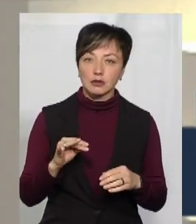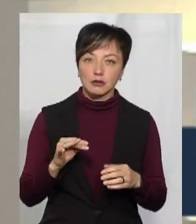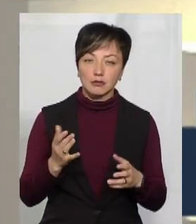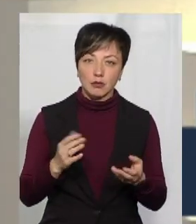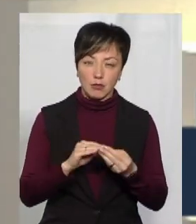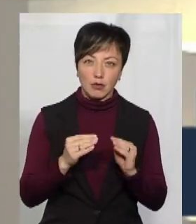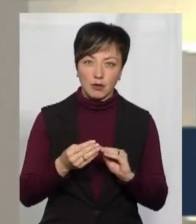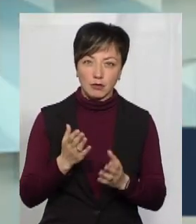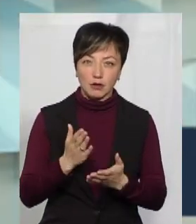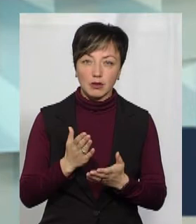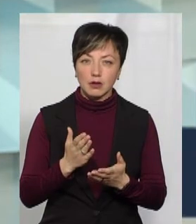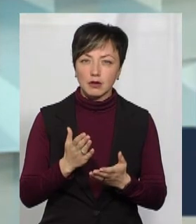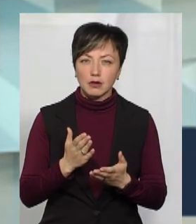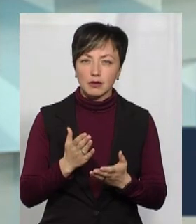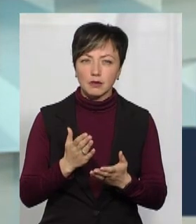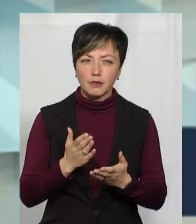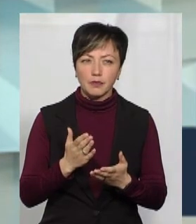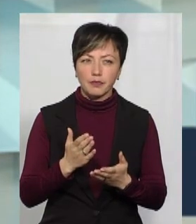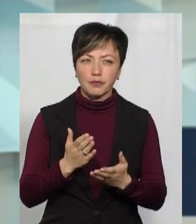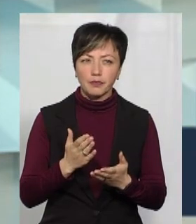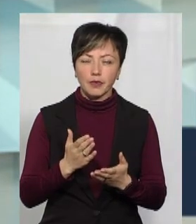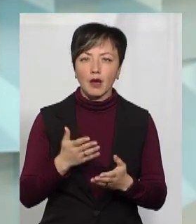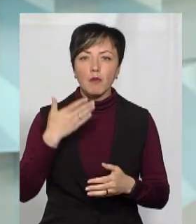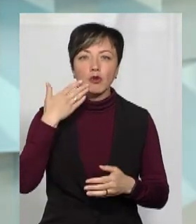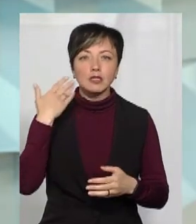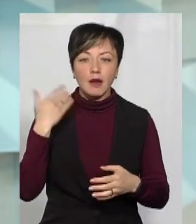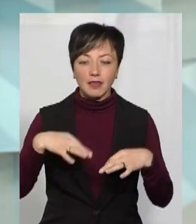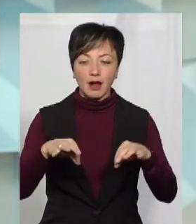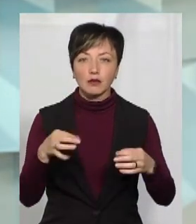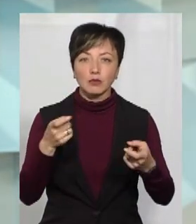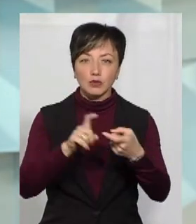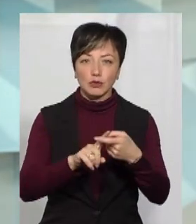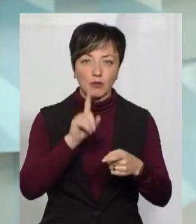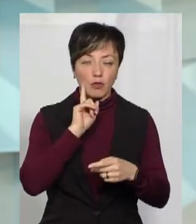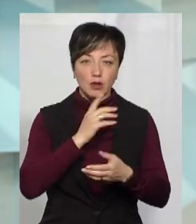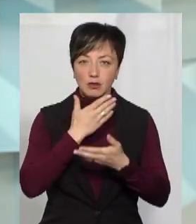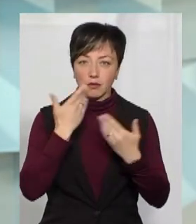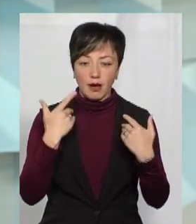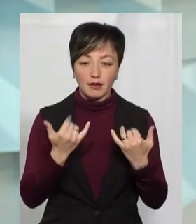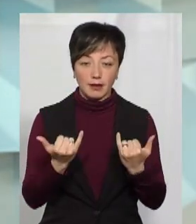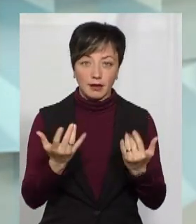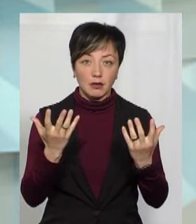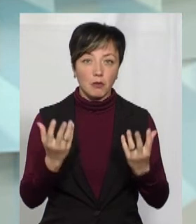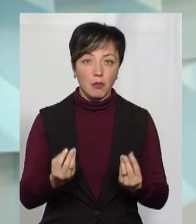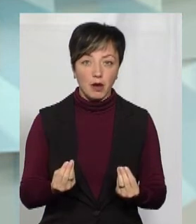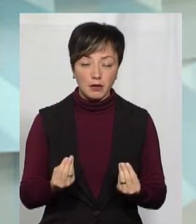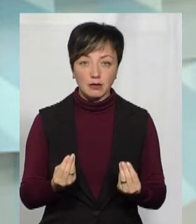цьому напрямку? Послаблення в сполученні, в транспортному сполученні поки що немає. Тобто, на даний момент